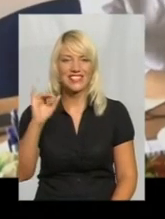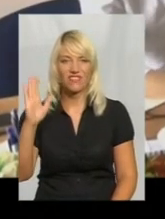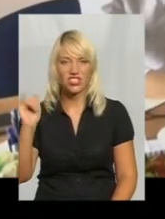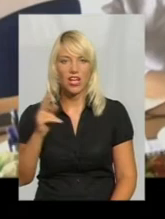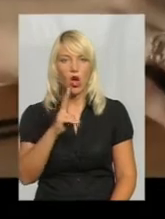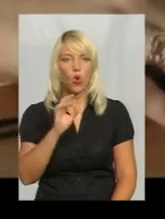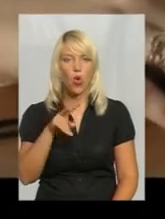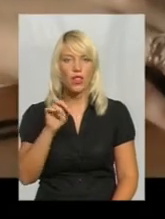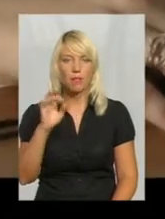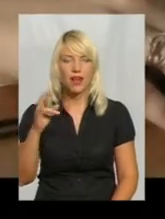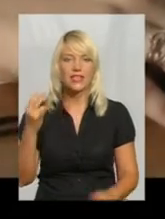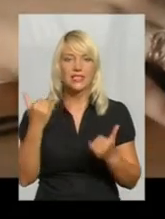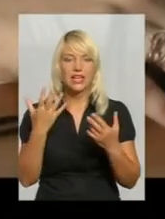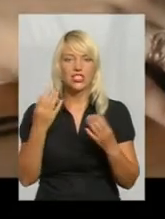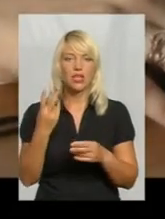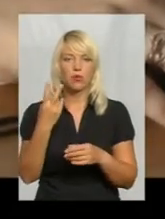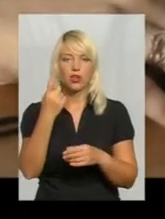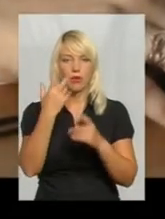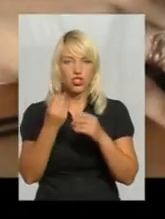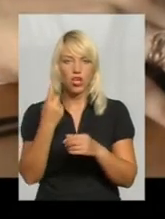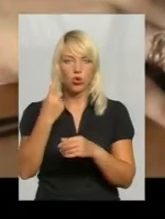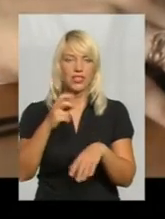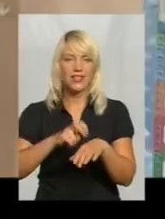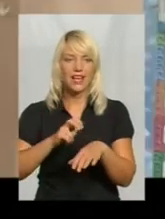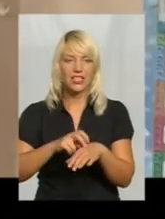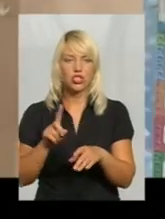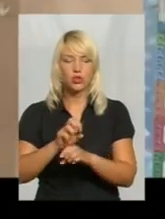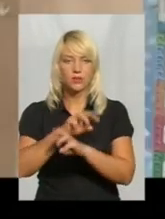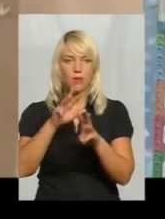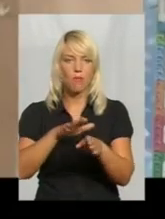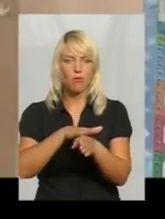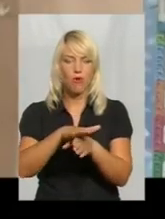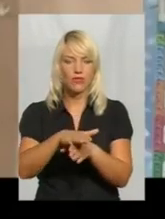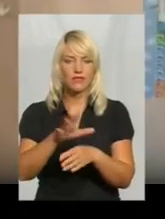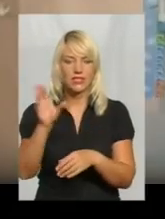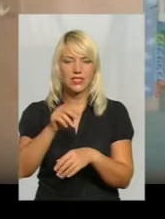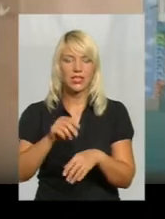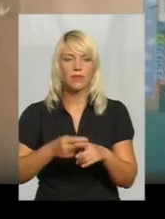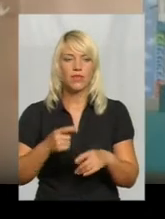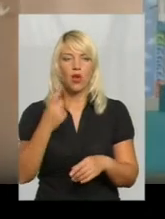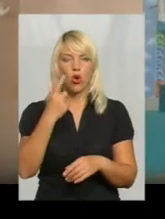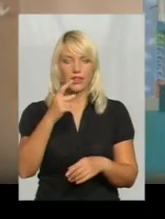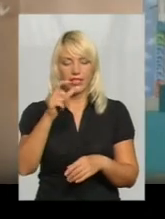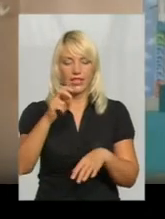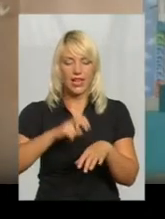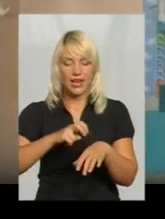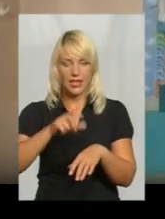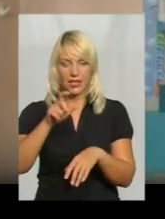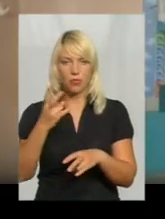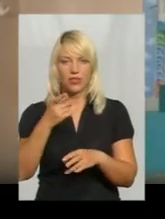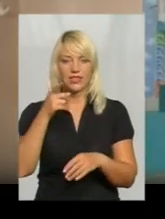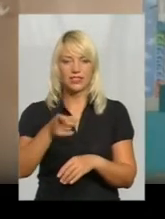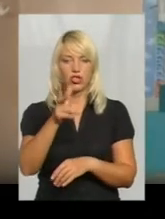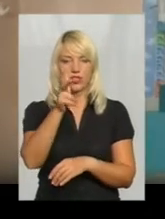потрібен ще один лікар, аби повністю забезпечити обслуговуванням пацієнтів. На одного лікаря має припадати 1300 населення. Це на